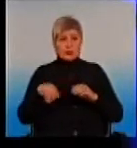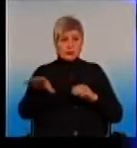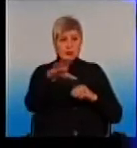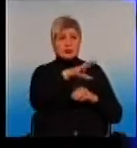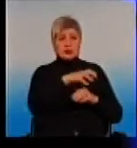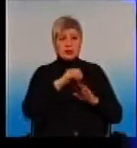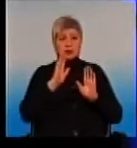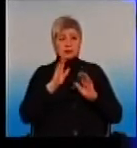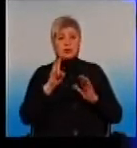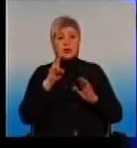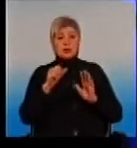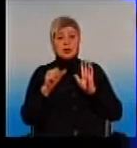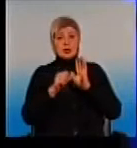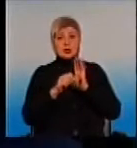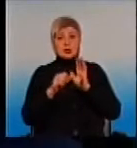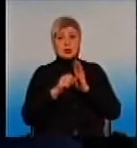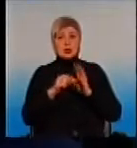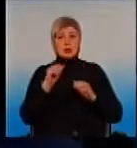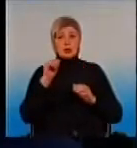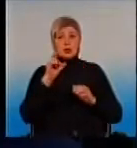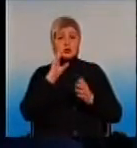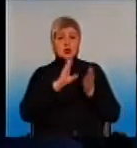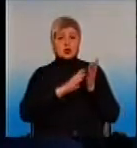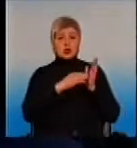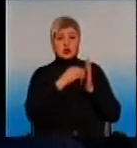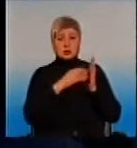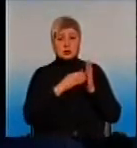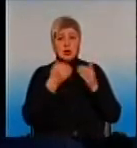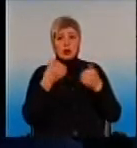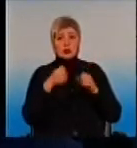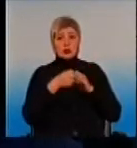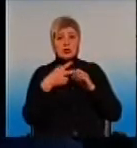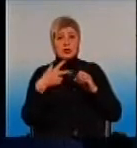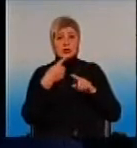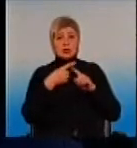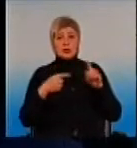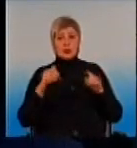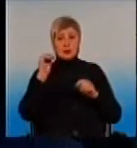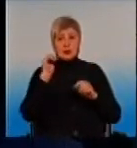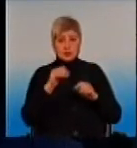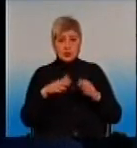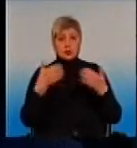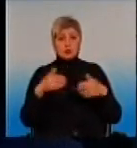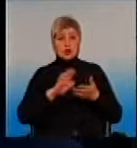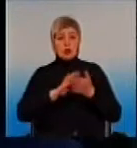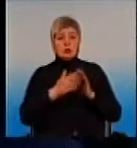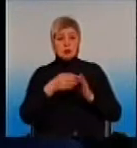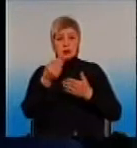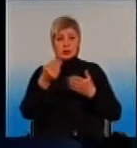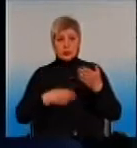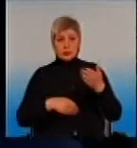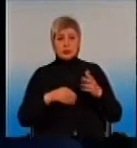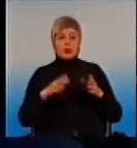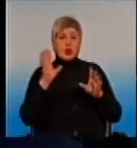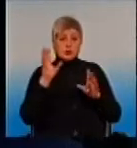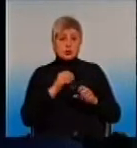на 6 число у нас 13,5 тысяч пациентов уже подписали декларации. То есть все работает, люди, кто успел,